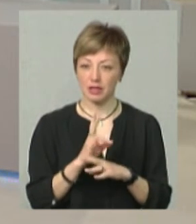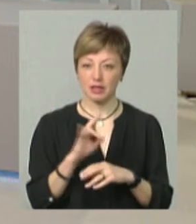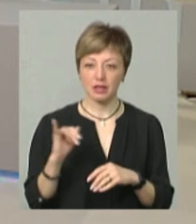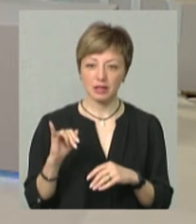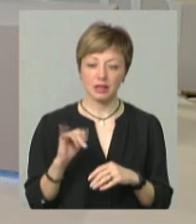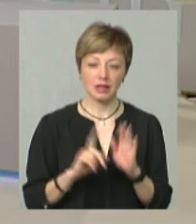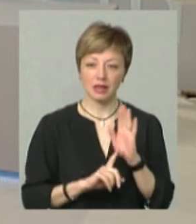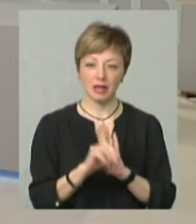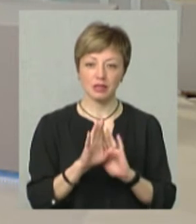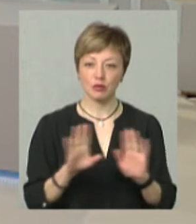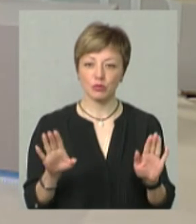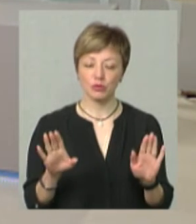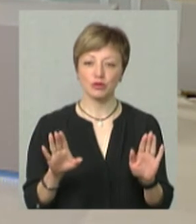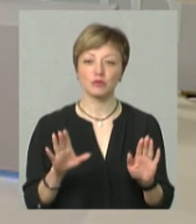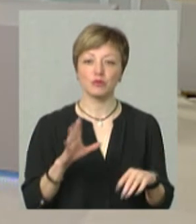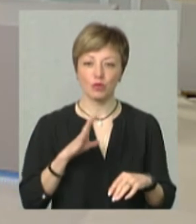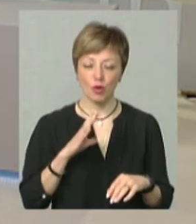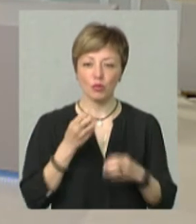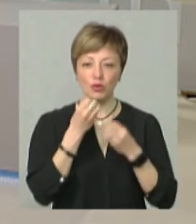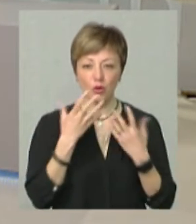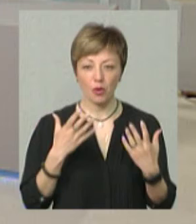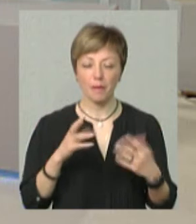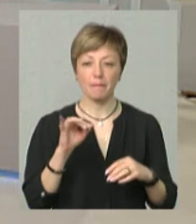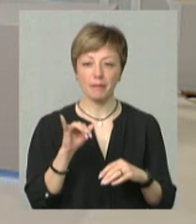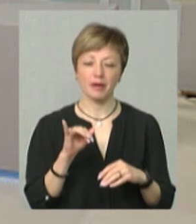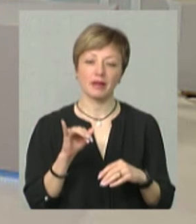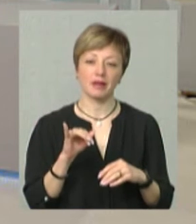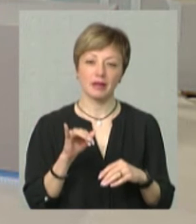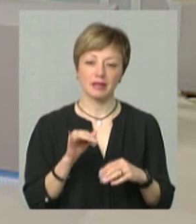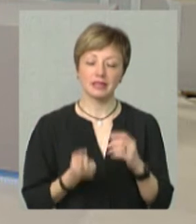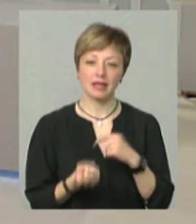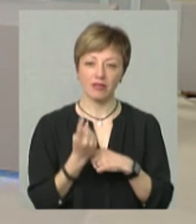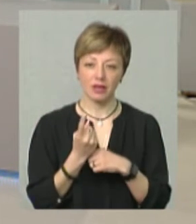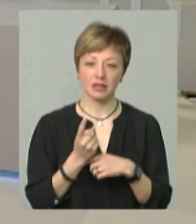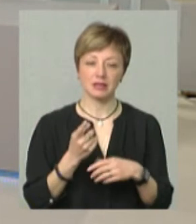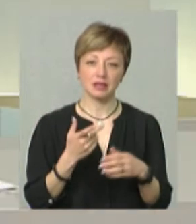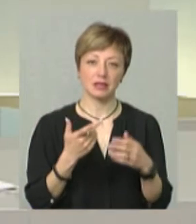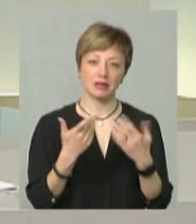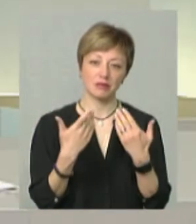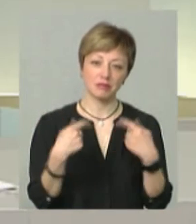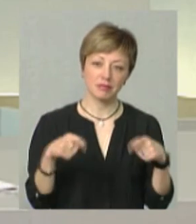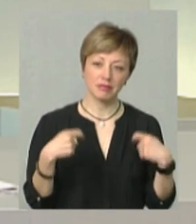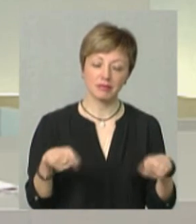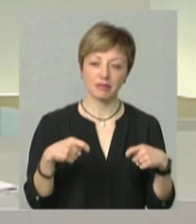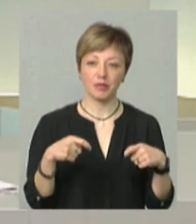запущені, тому було б дуже добре, якби вони навіть з'явилися і на прилавках, на